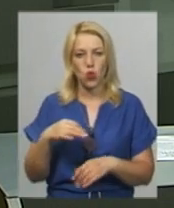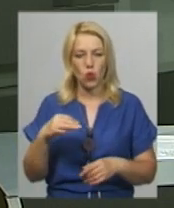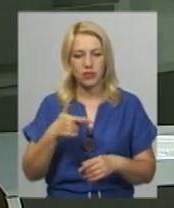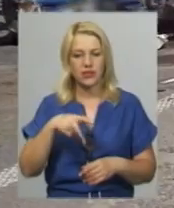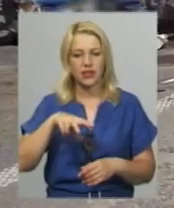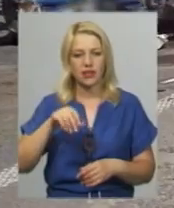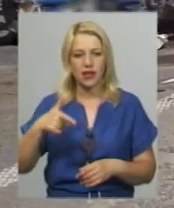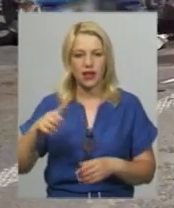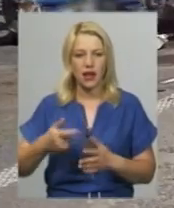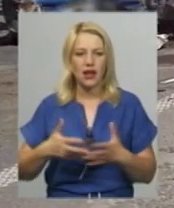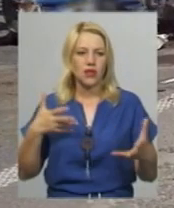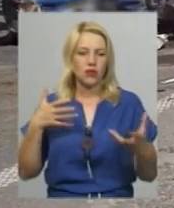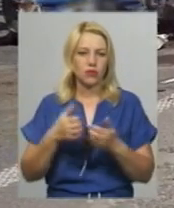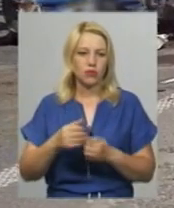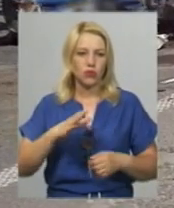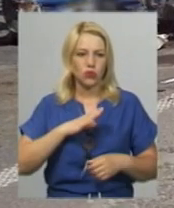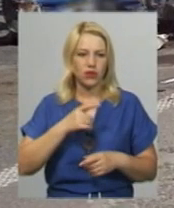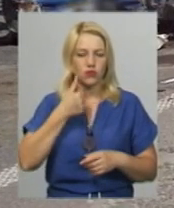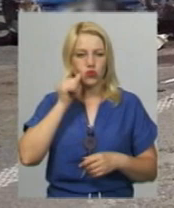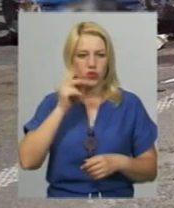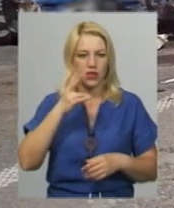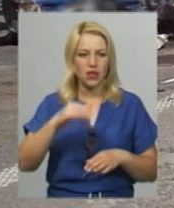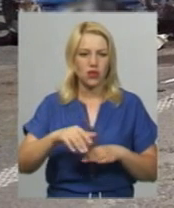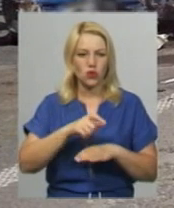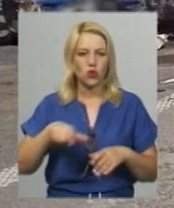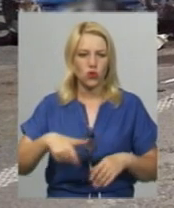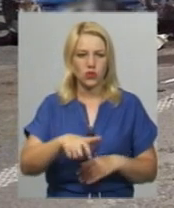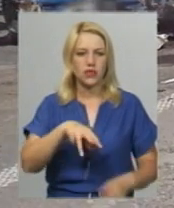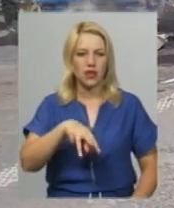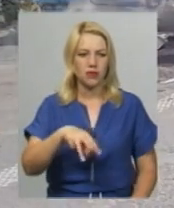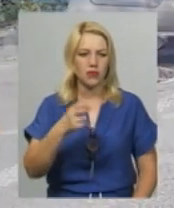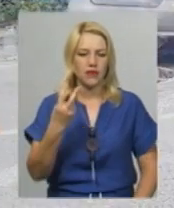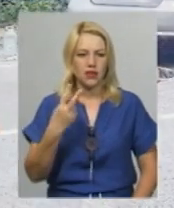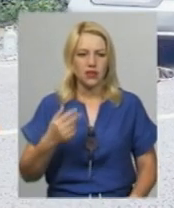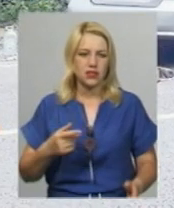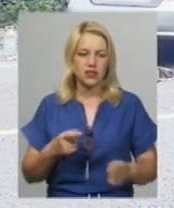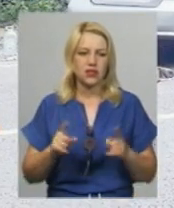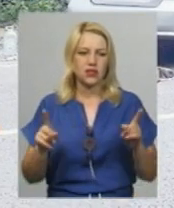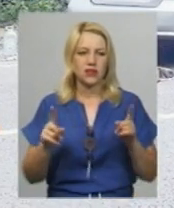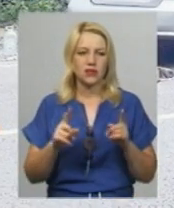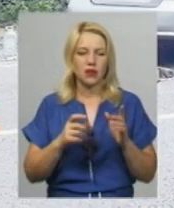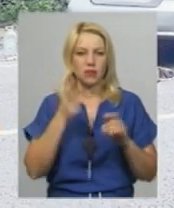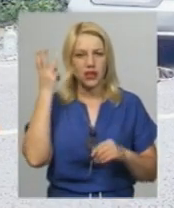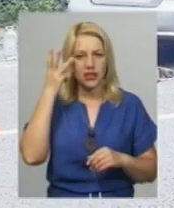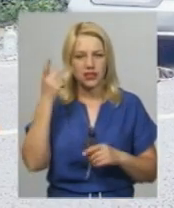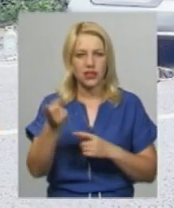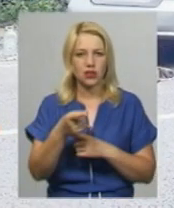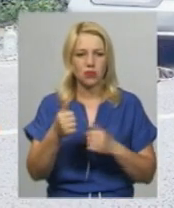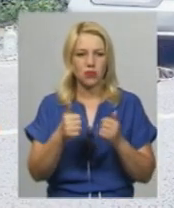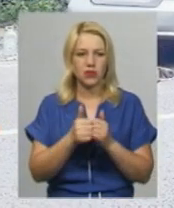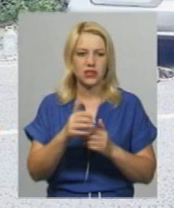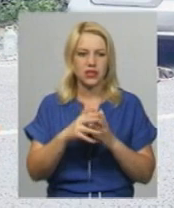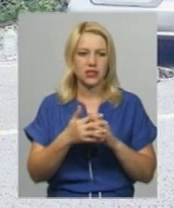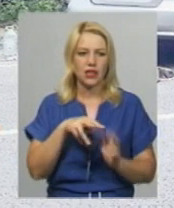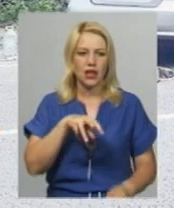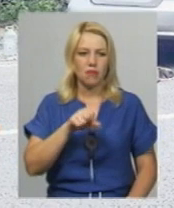Нагадаю, дорожньо-транспортна пригода трапилася учора на автодорозі М-12 з полученням Хмельницький-Тернопіль поблизу села Малиничі